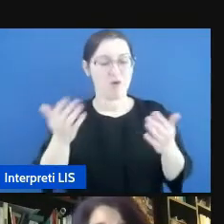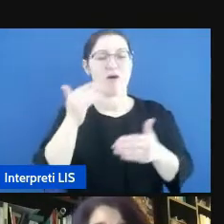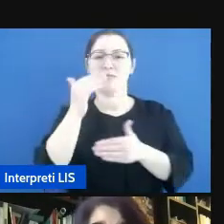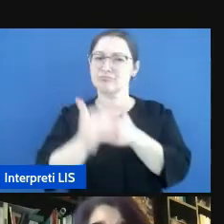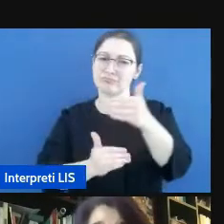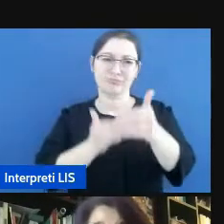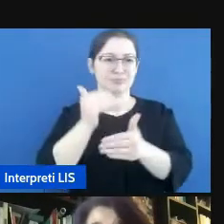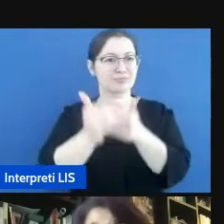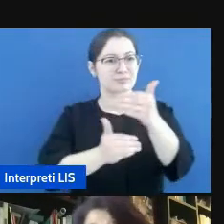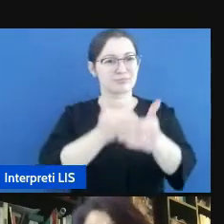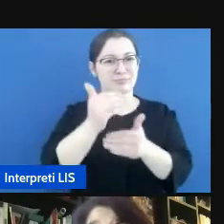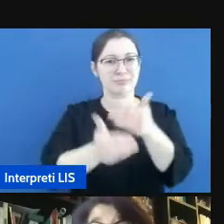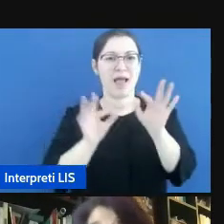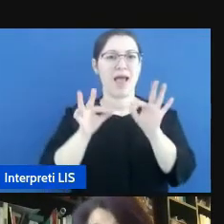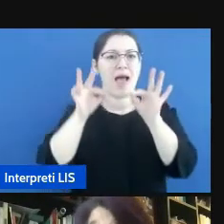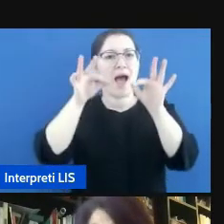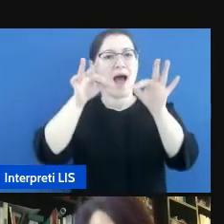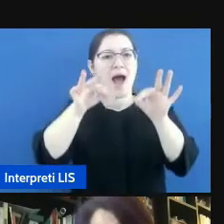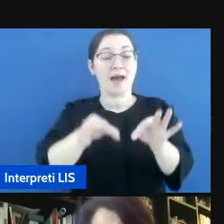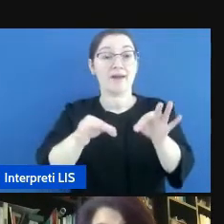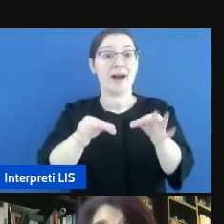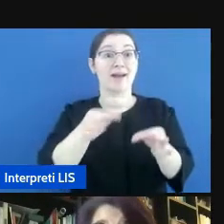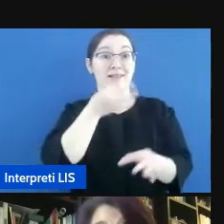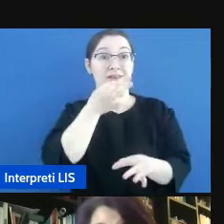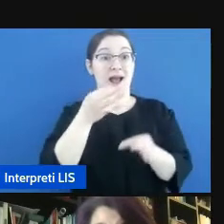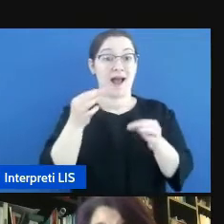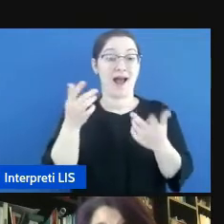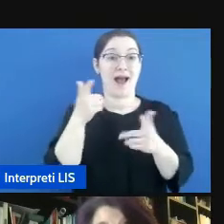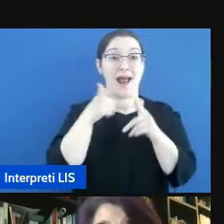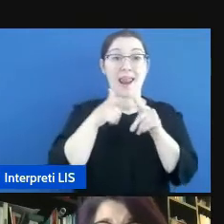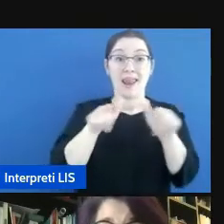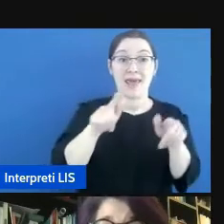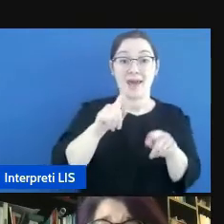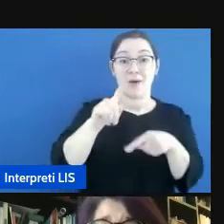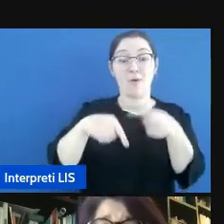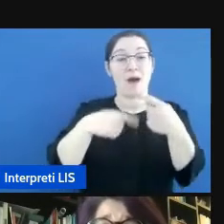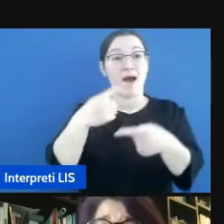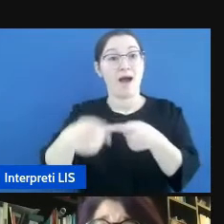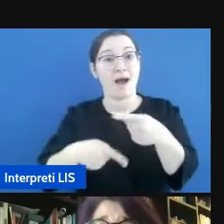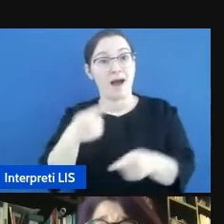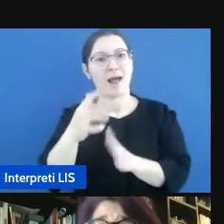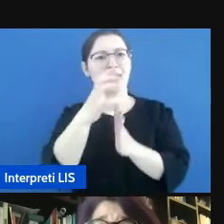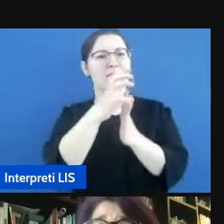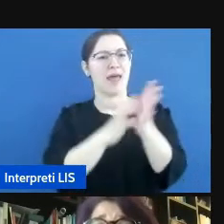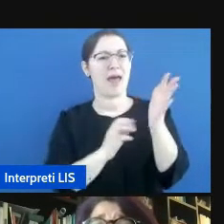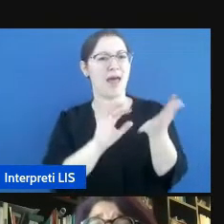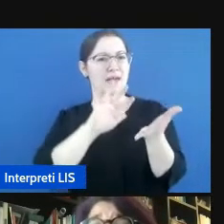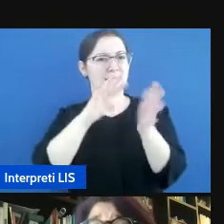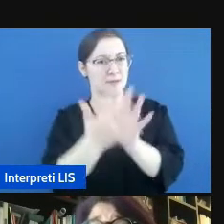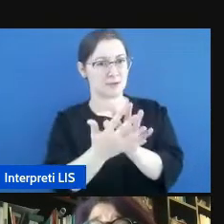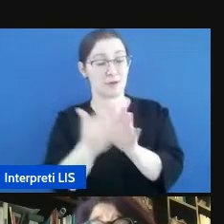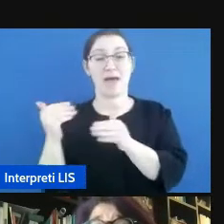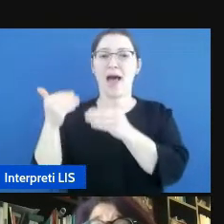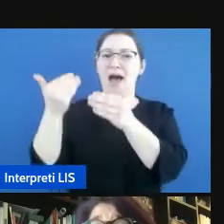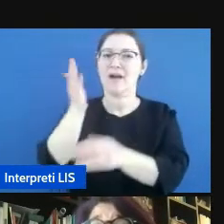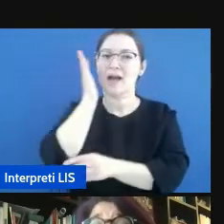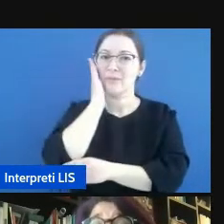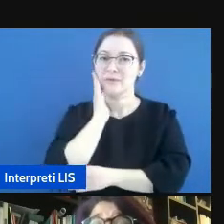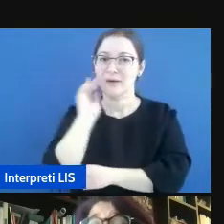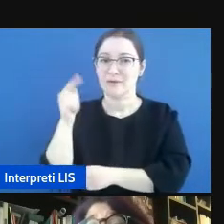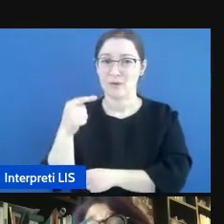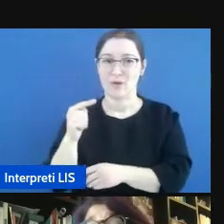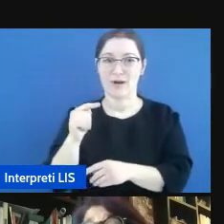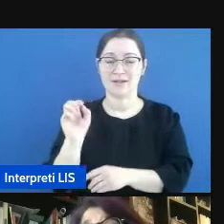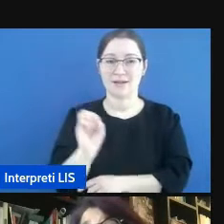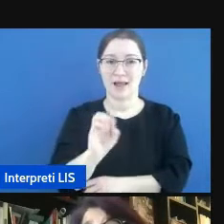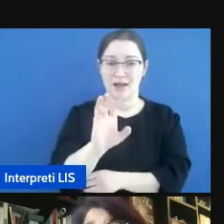si arriva dalla lingua al testo. Vai avanti Francesca, grazie. E quindi a